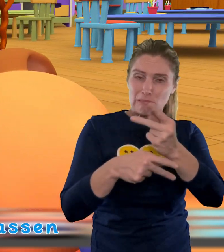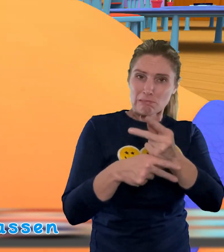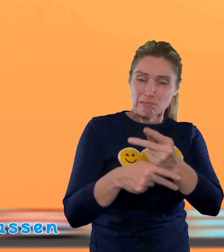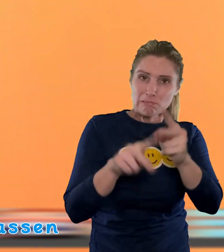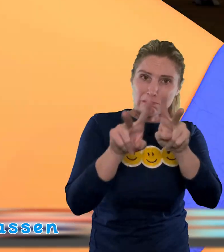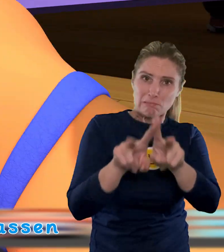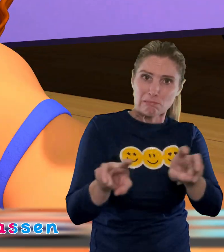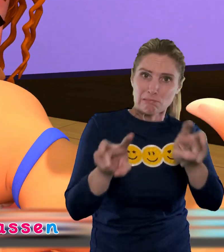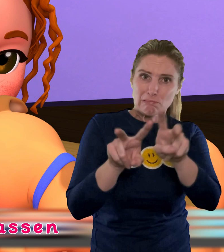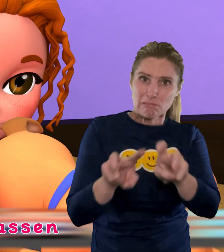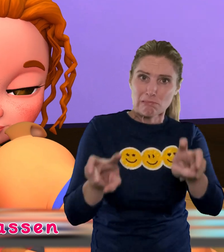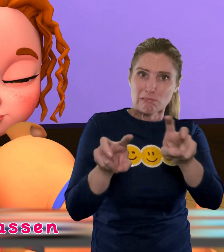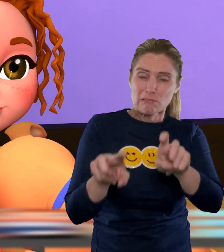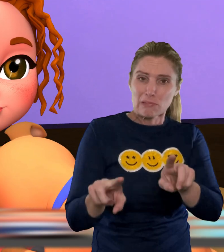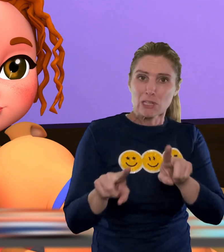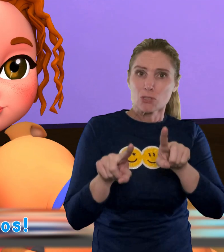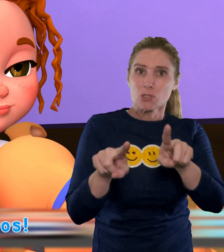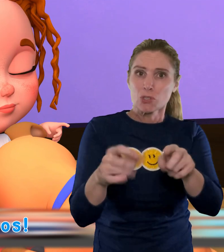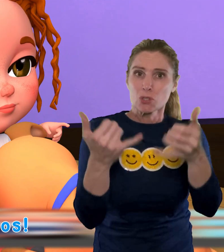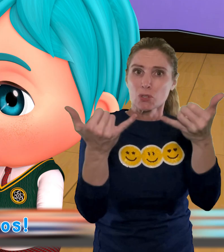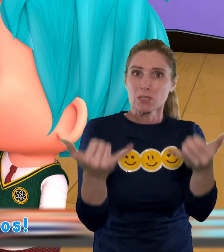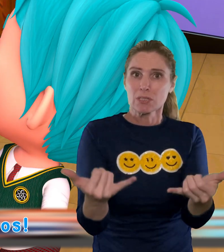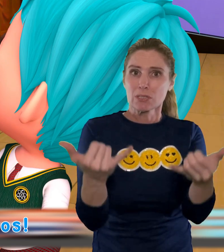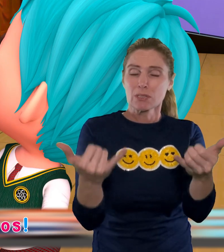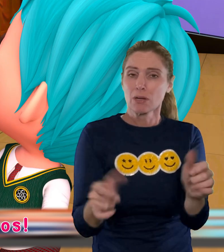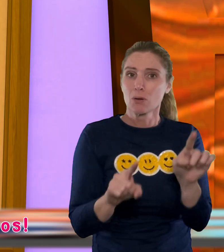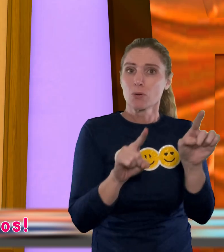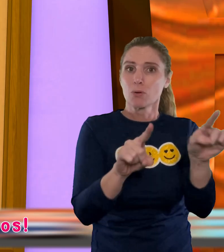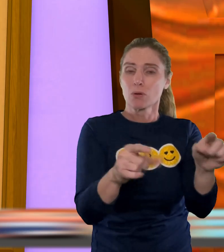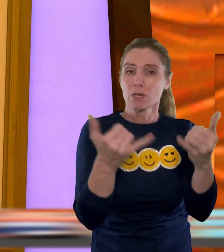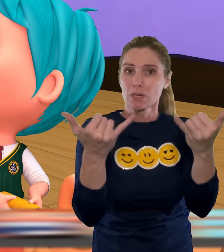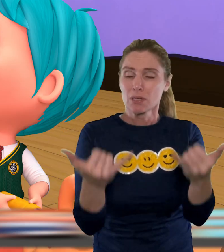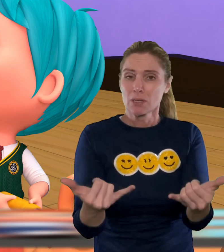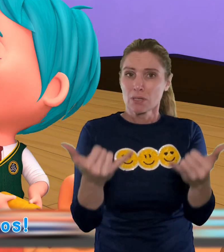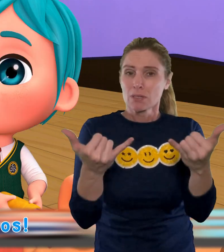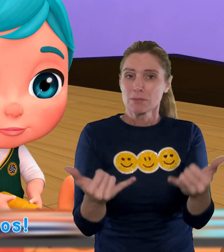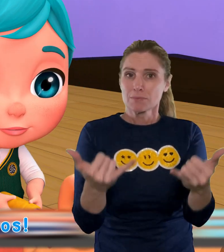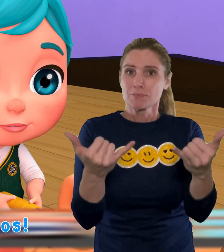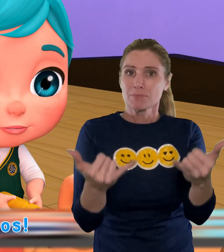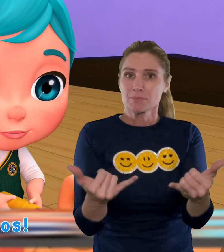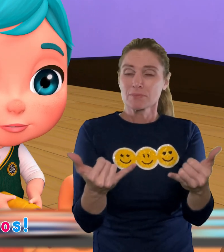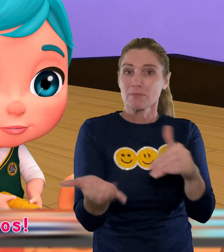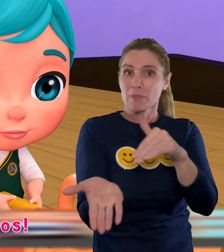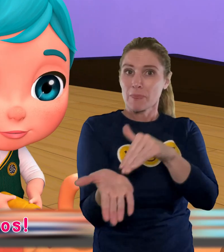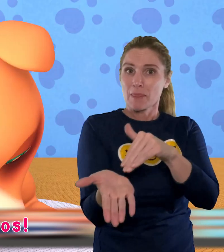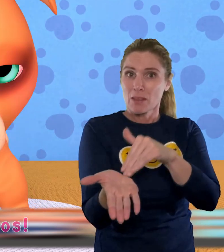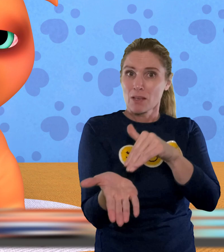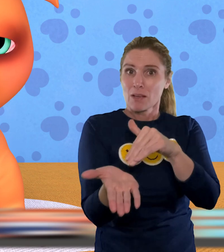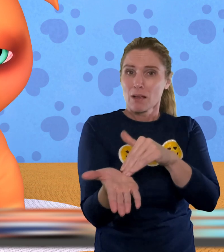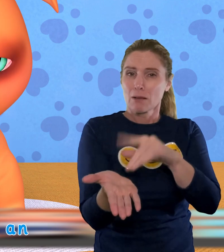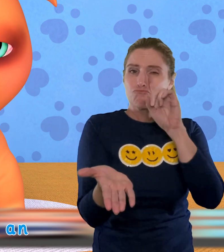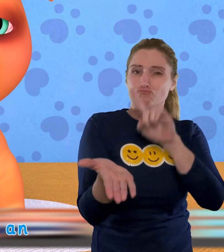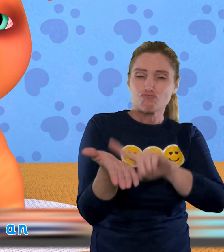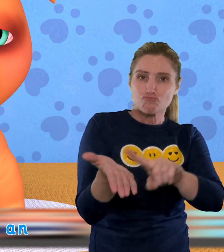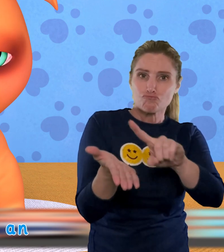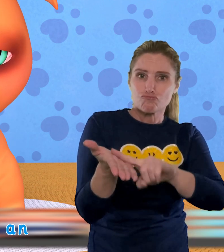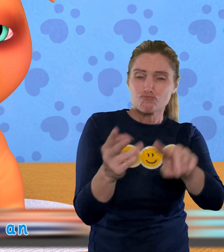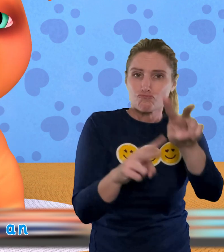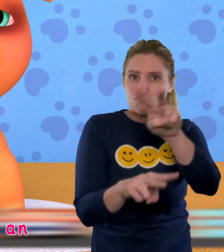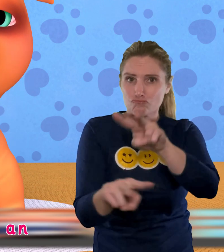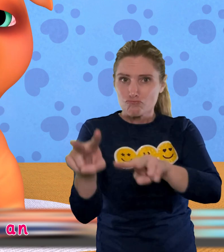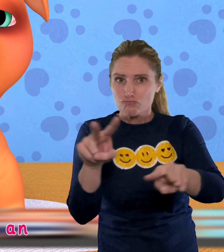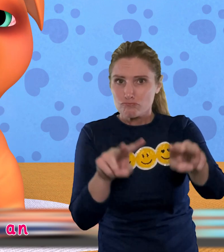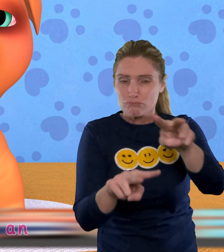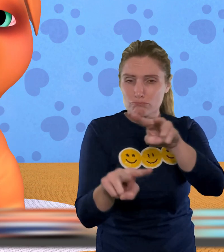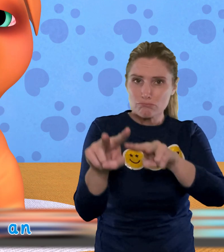untersuchen lassen Also gehen wir los Also gehen wir los Der Doktor sieht sich